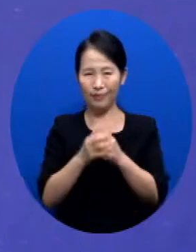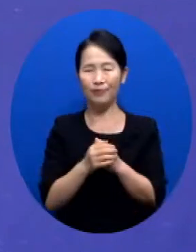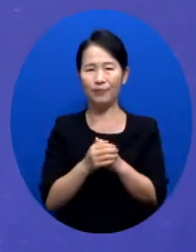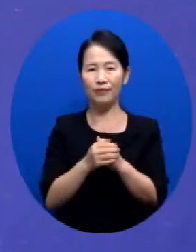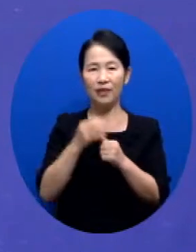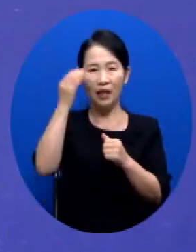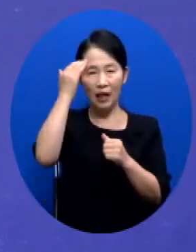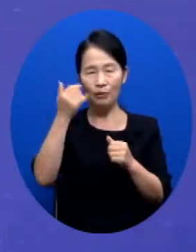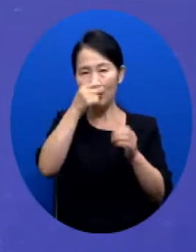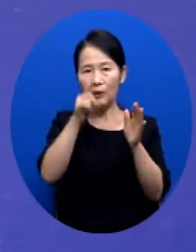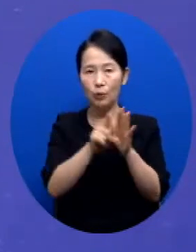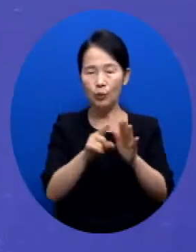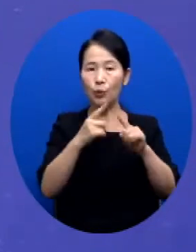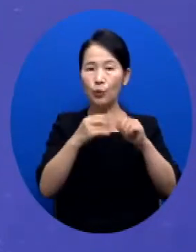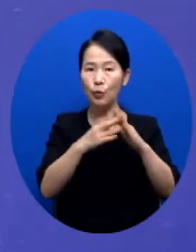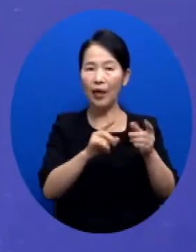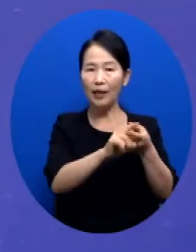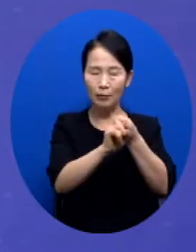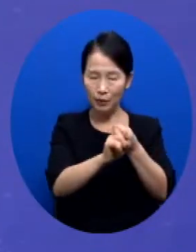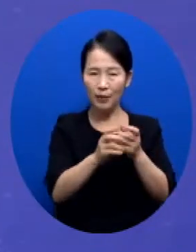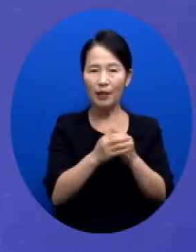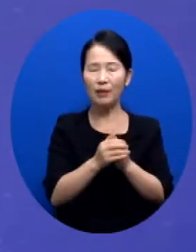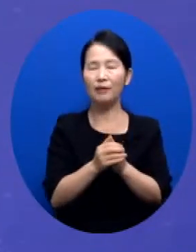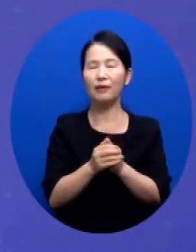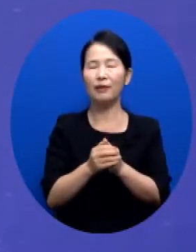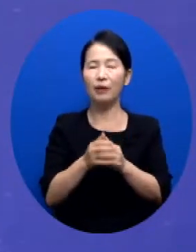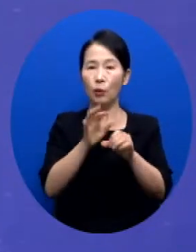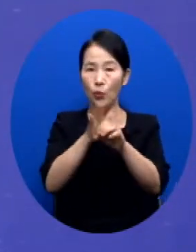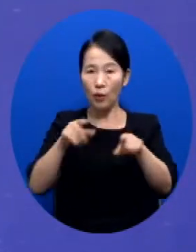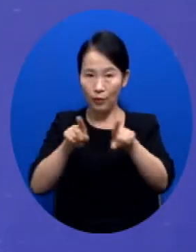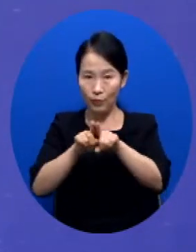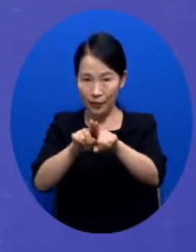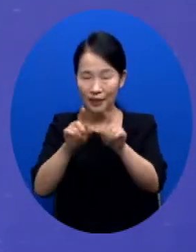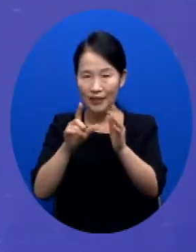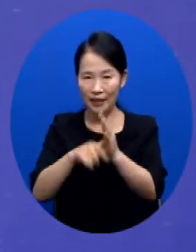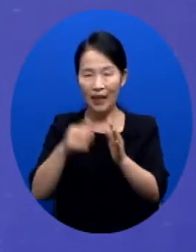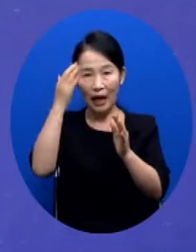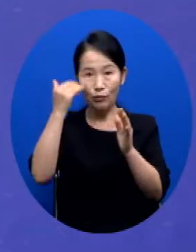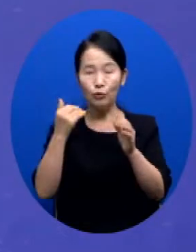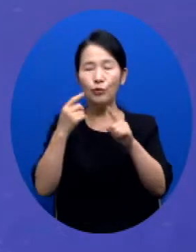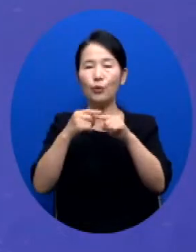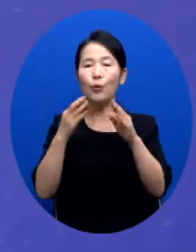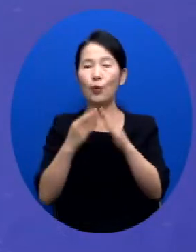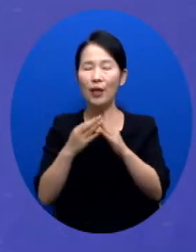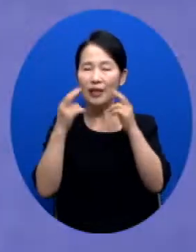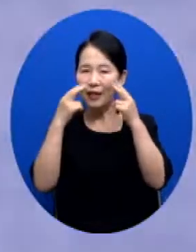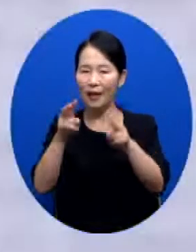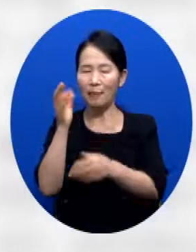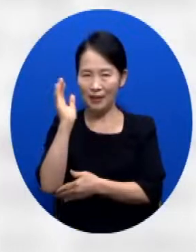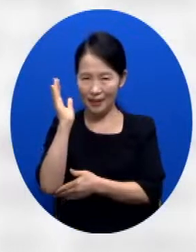한국기독교교회협의회가 위드 코로나 시대를 맞아 한국교회를 향한 메시지를 발표했습니다.